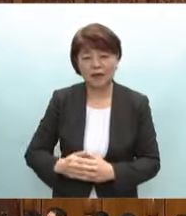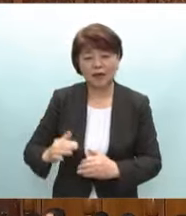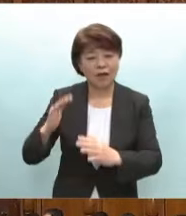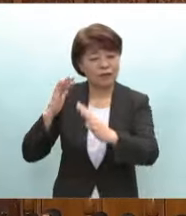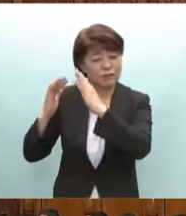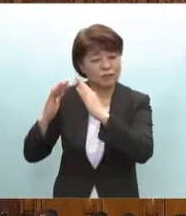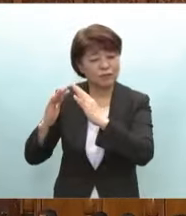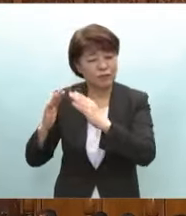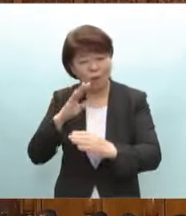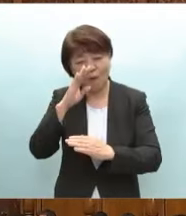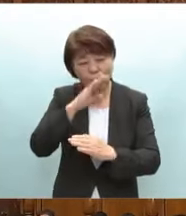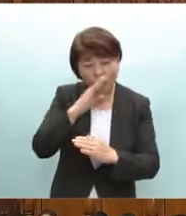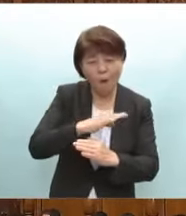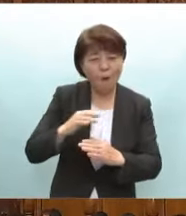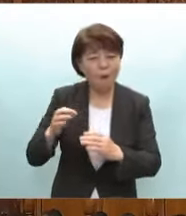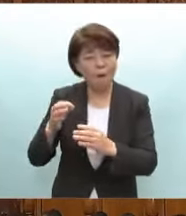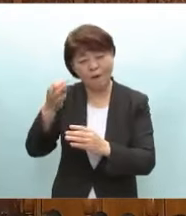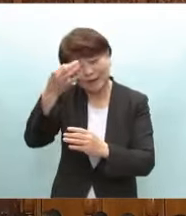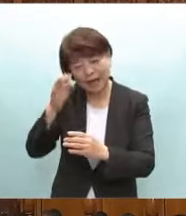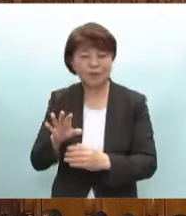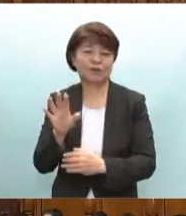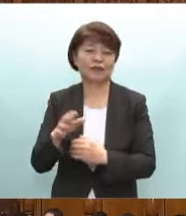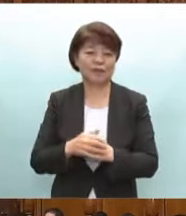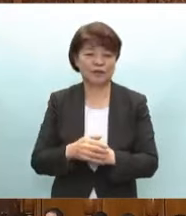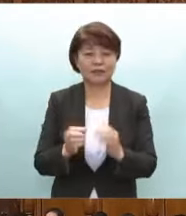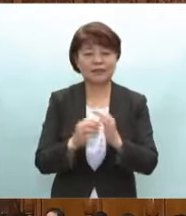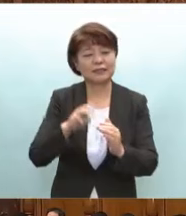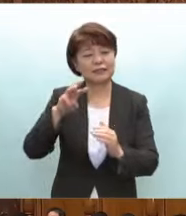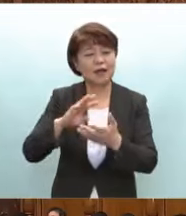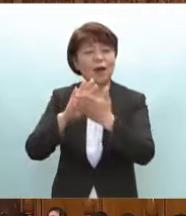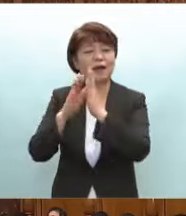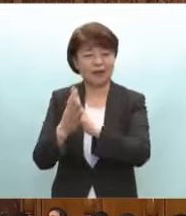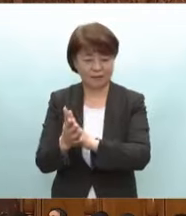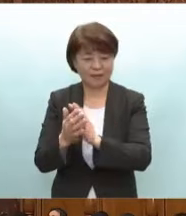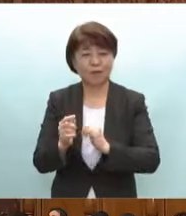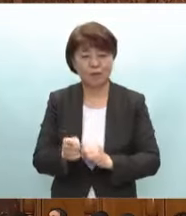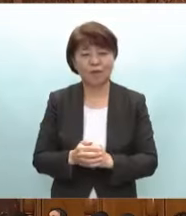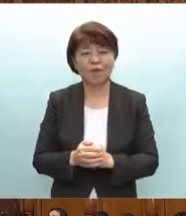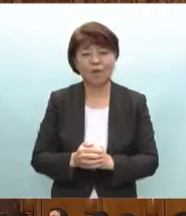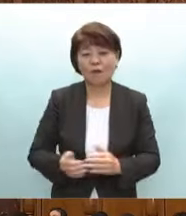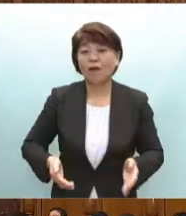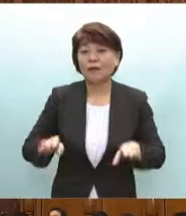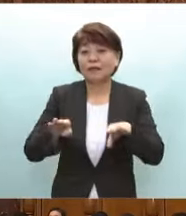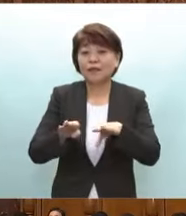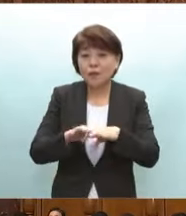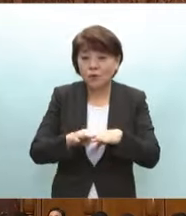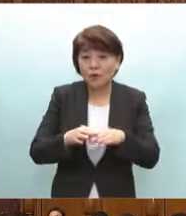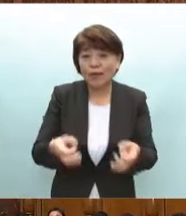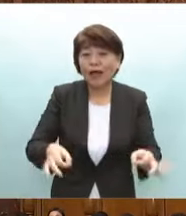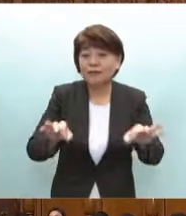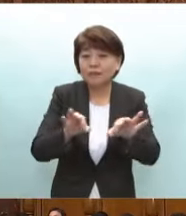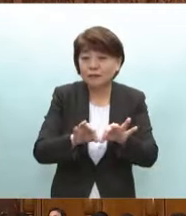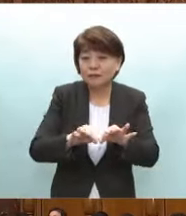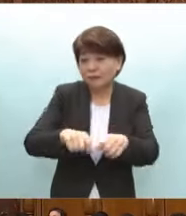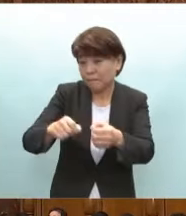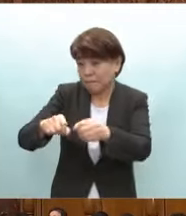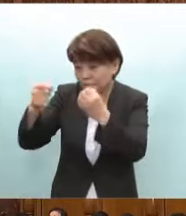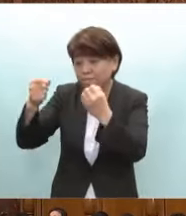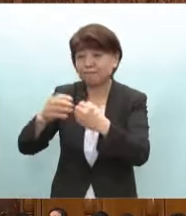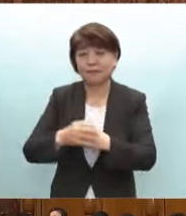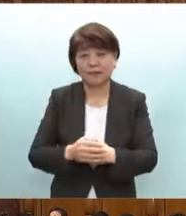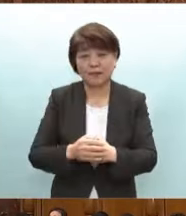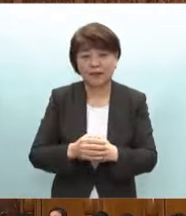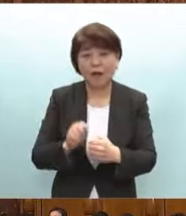生じています石川県のものづくり産業でも建物や設備の損傷が多数発生奥野と